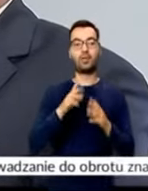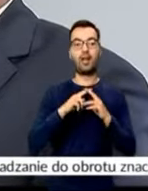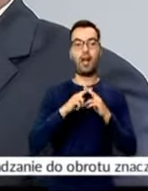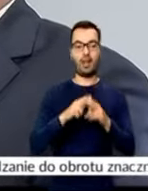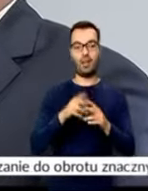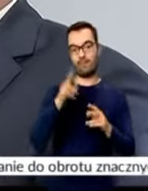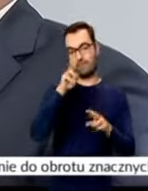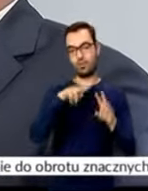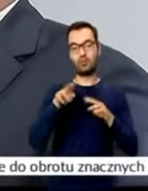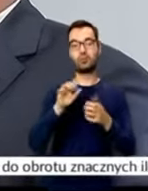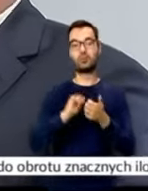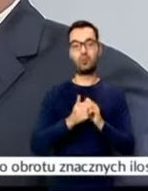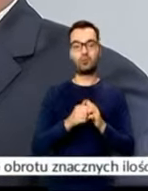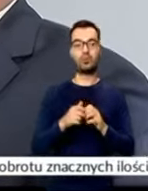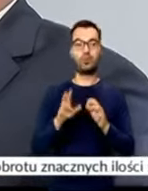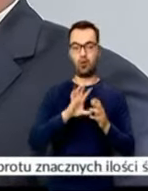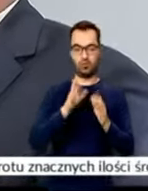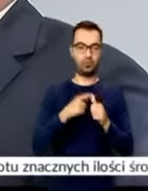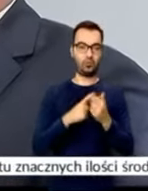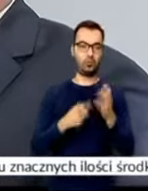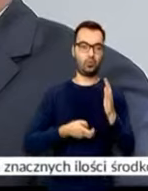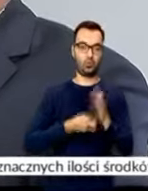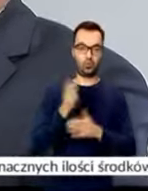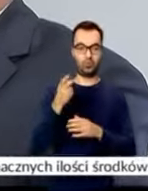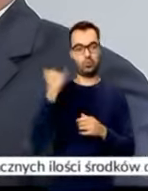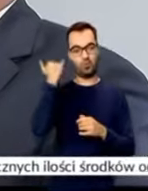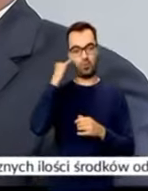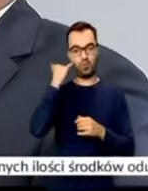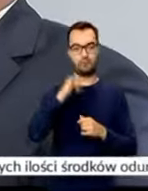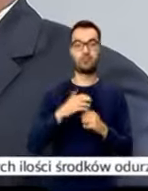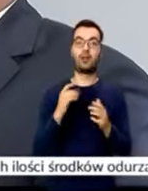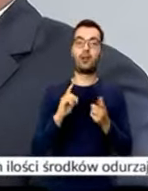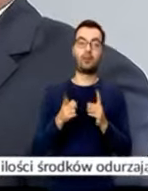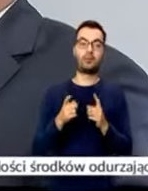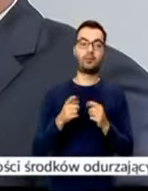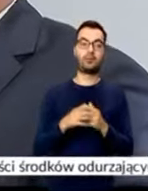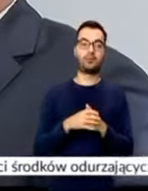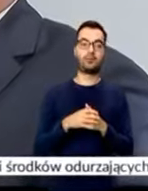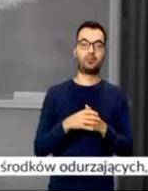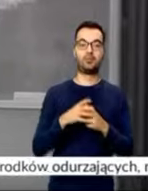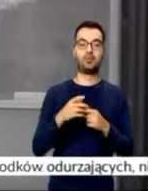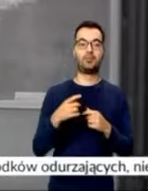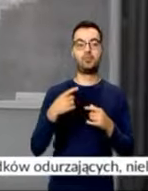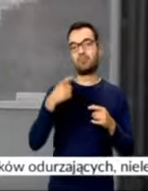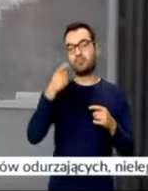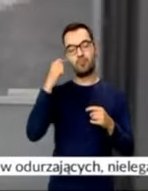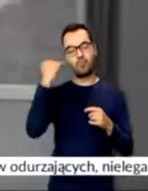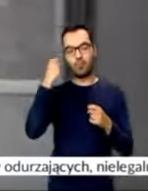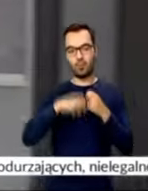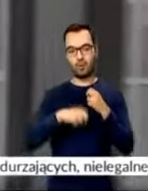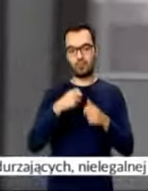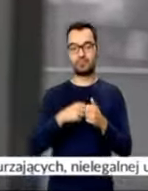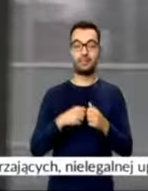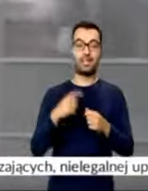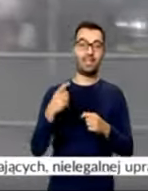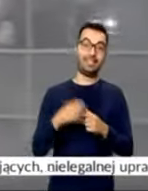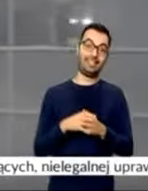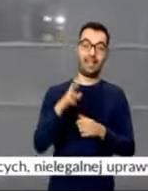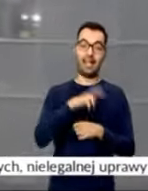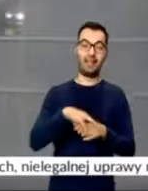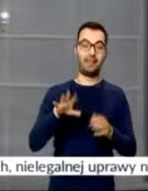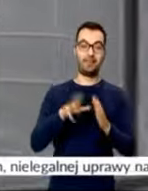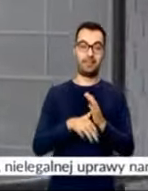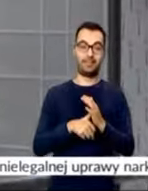widowiskowo-sportowej usuną te nieprawidłowości bądź niedociągnięcia. O optymizm trudno radnym Rady